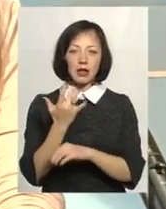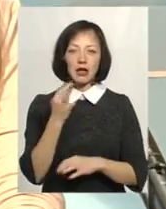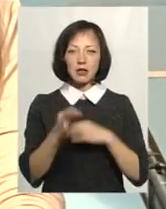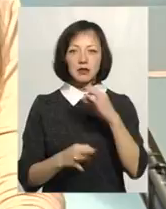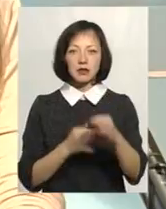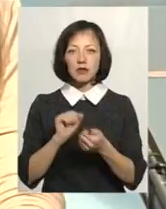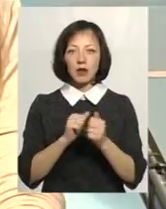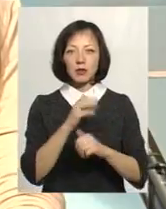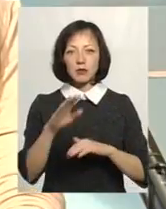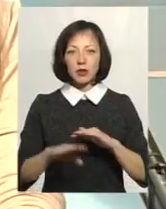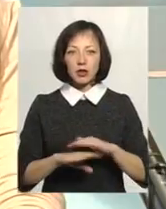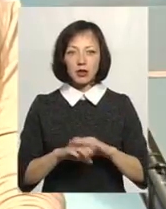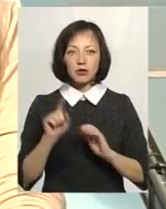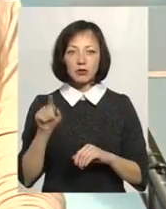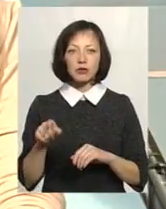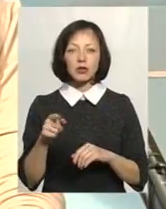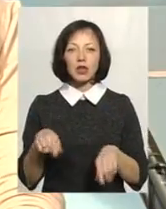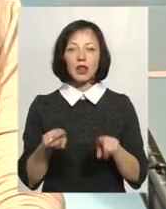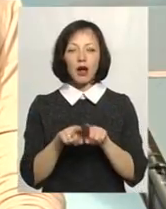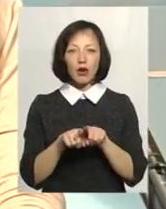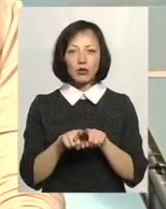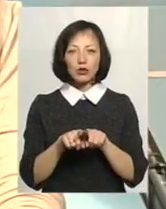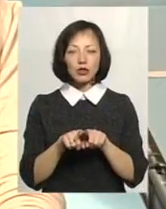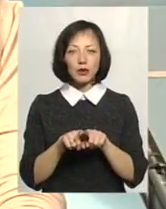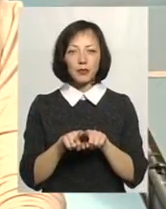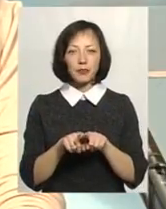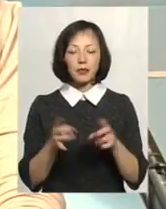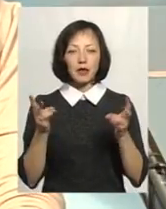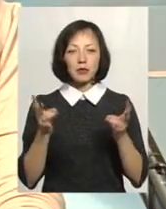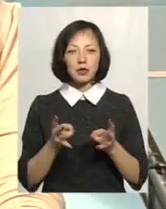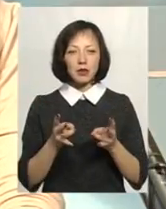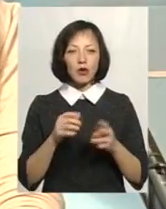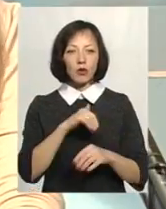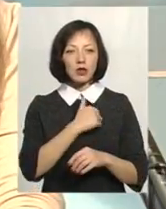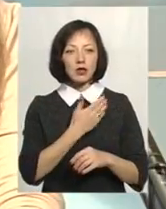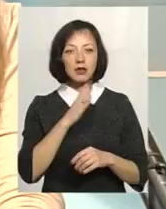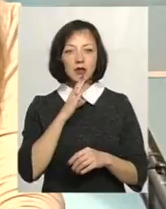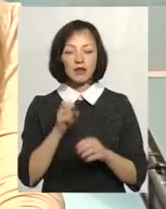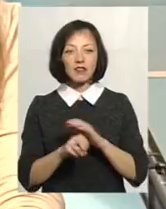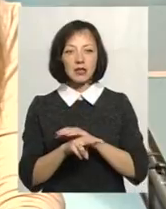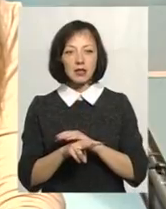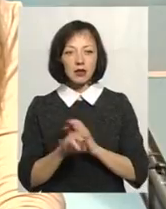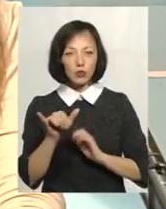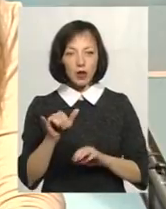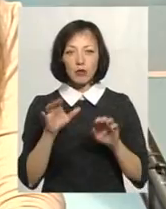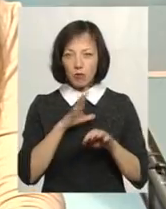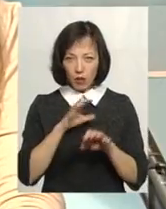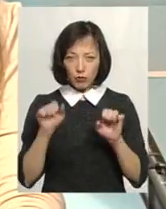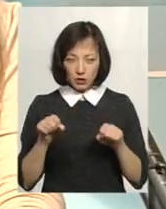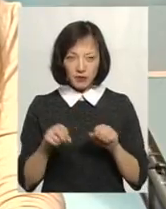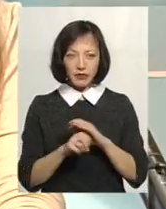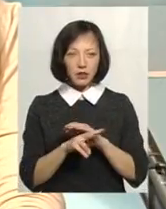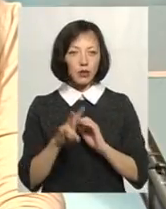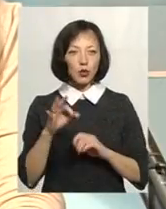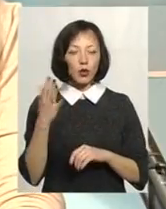Кам'янець-Подільському. Також потрібно... Вона хотіла спочатку втекти, і в неї була можливість втекти, але